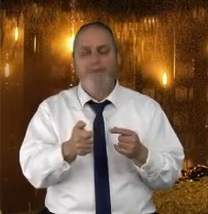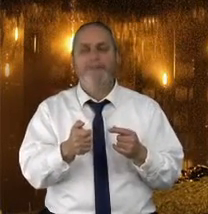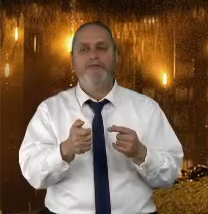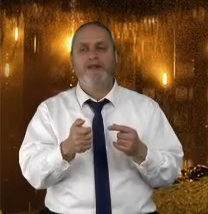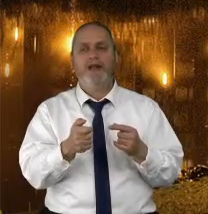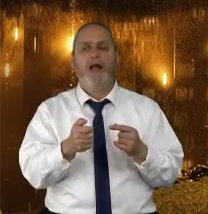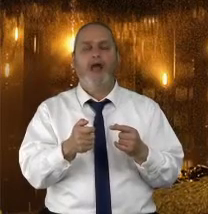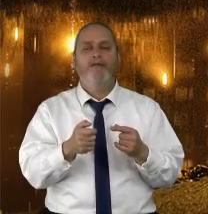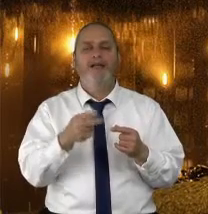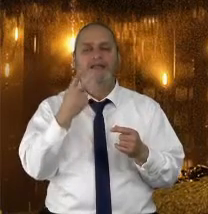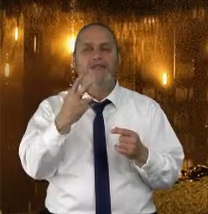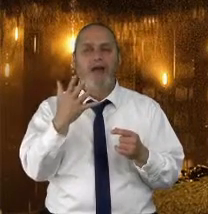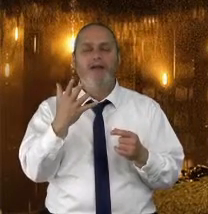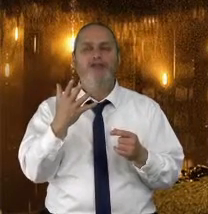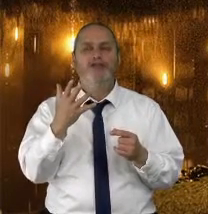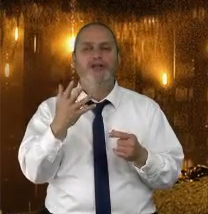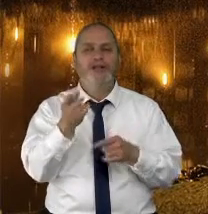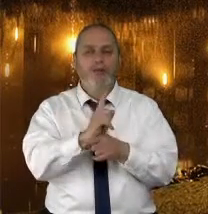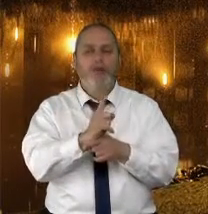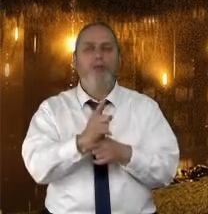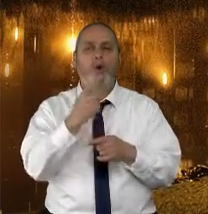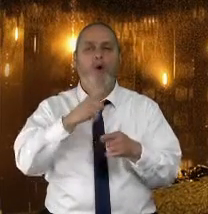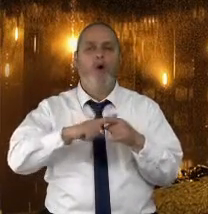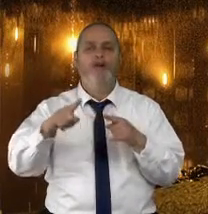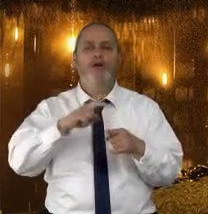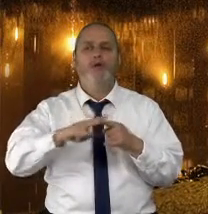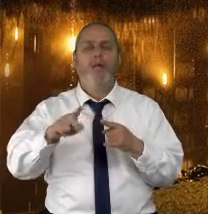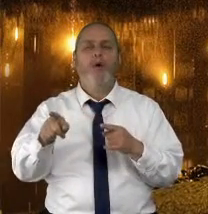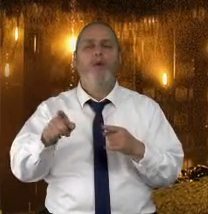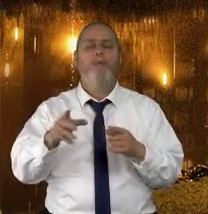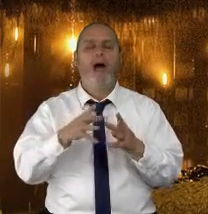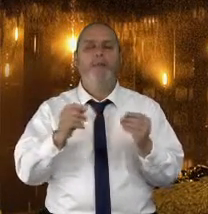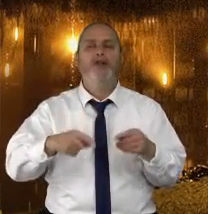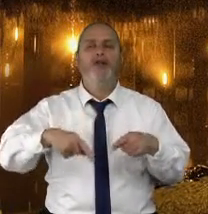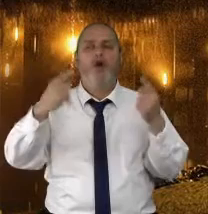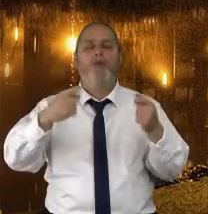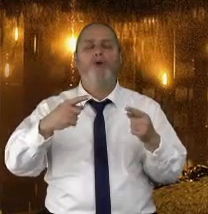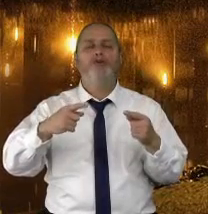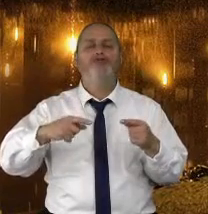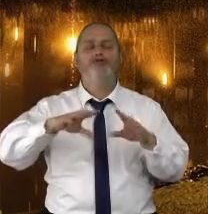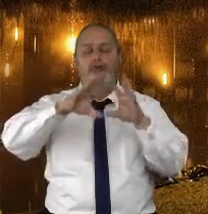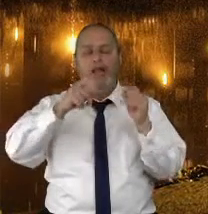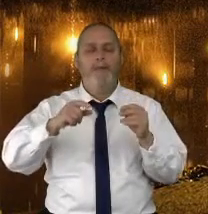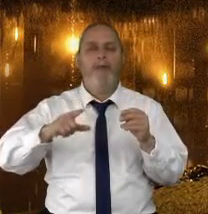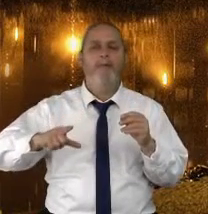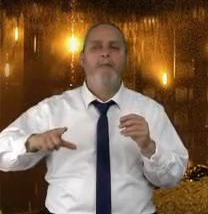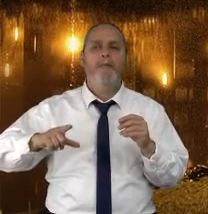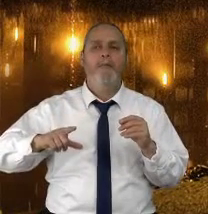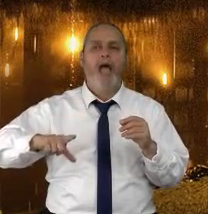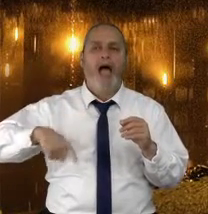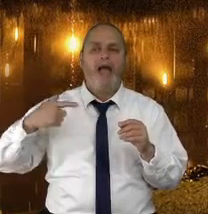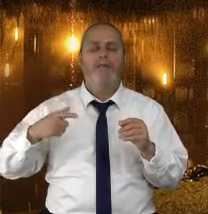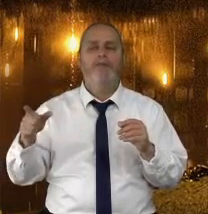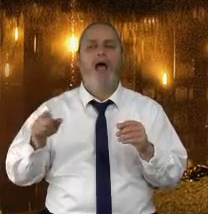דקות ביום, תוך חודש וחצי, חודשיים, אדם איבד יום שלם מהחיים רק על נושא